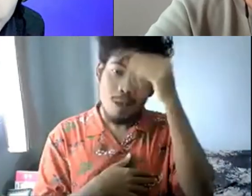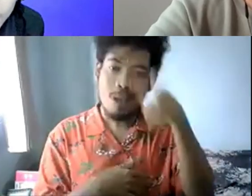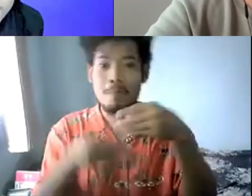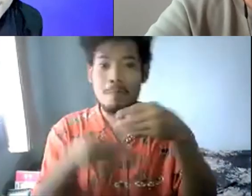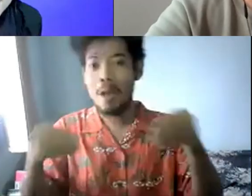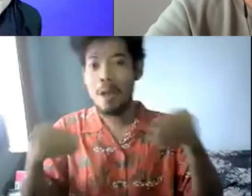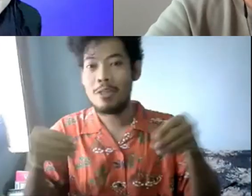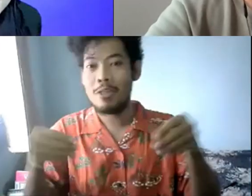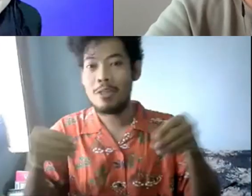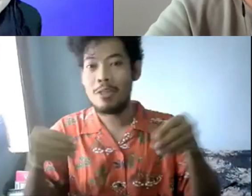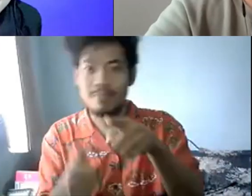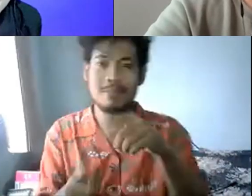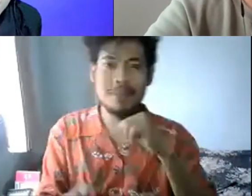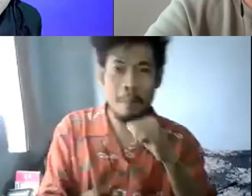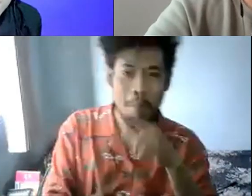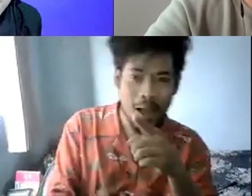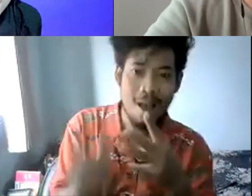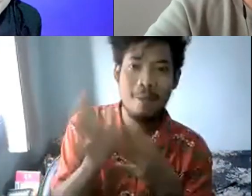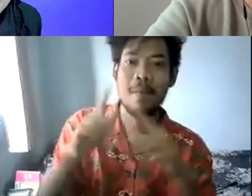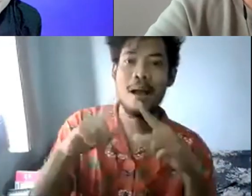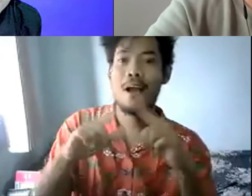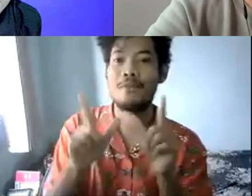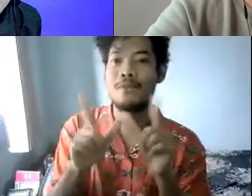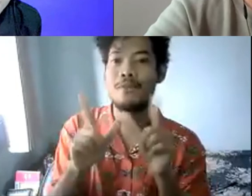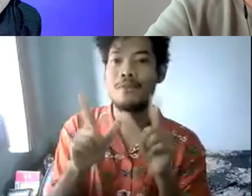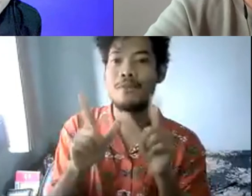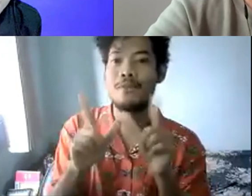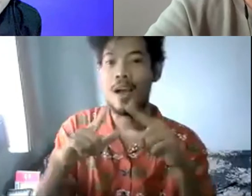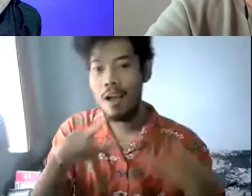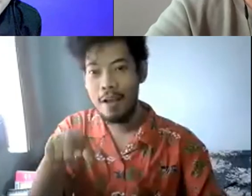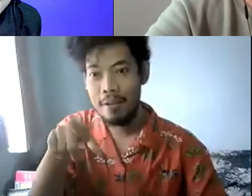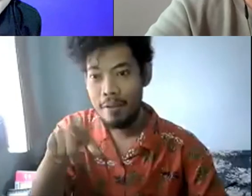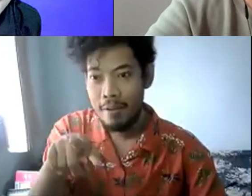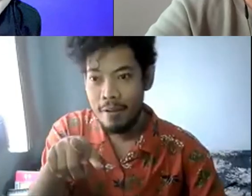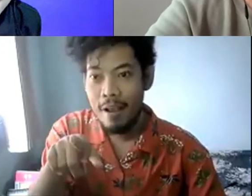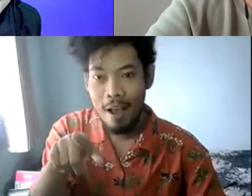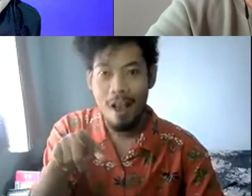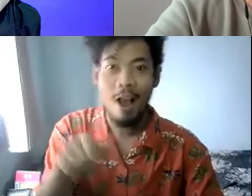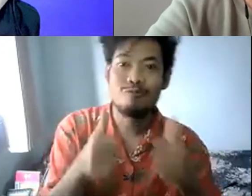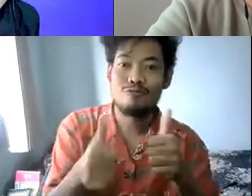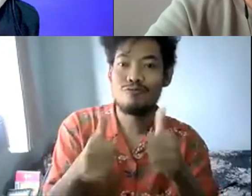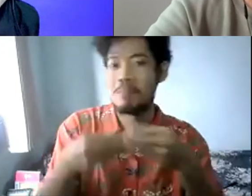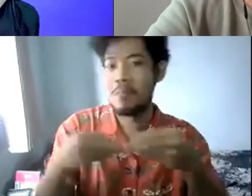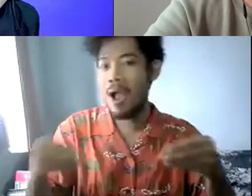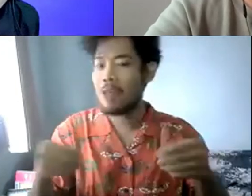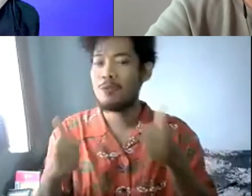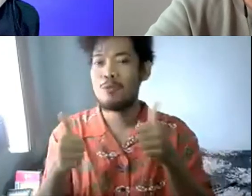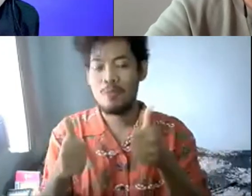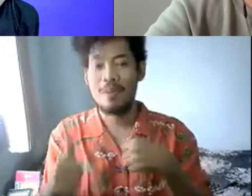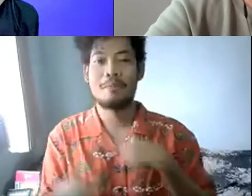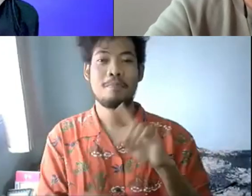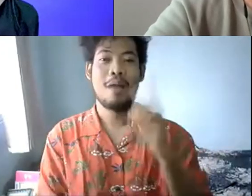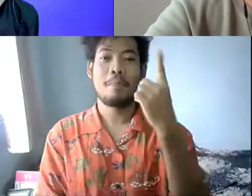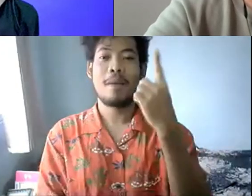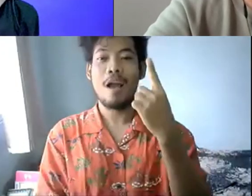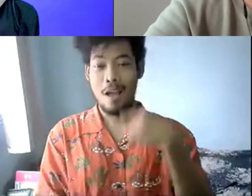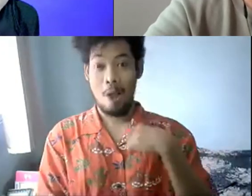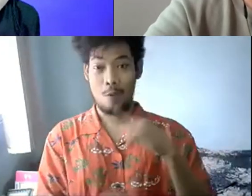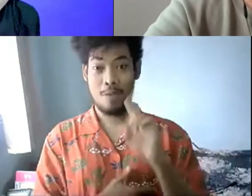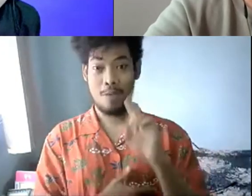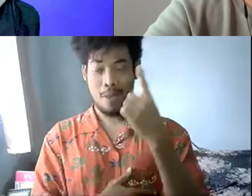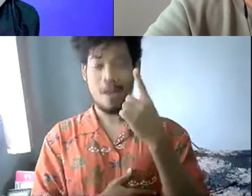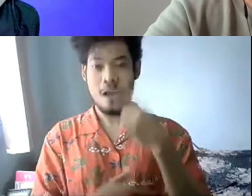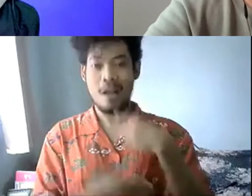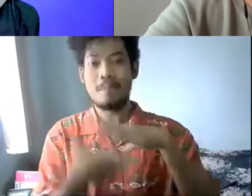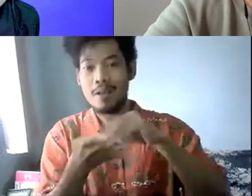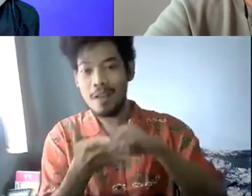Ya, saya merasa senang ikut belajar dari materi yang sudah disampaikan oleh Bang Krishna.